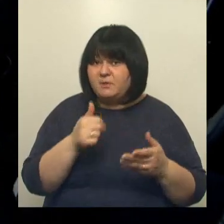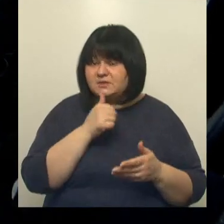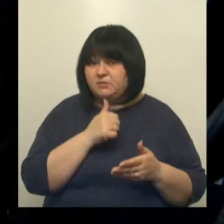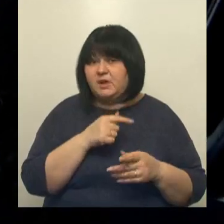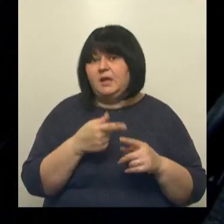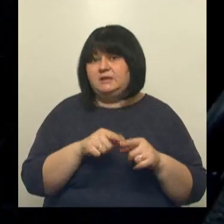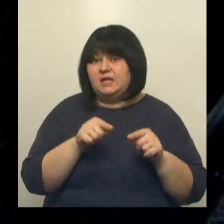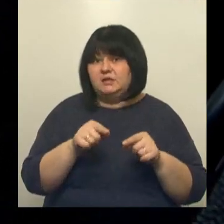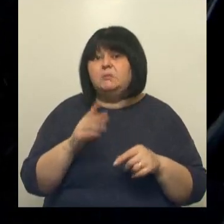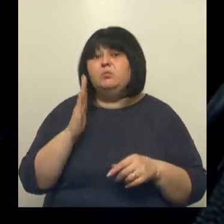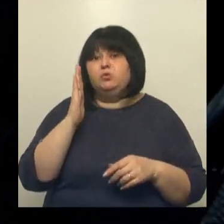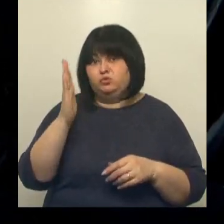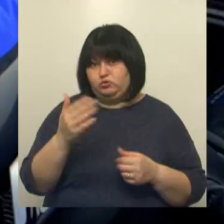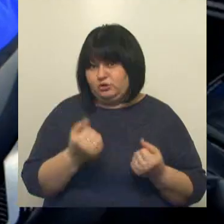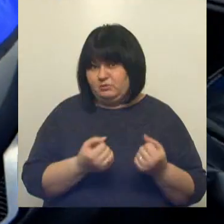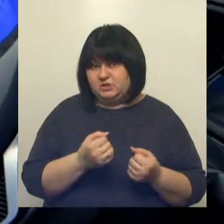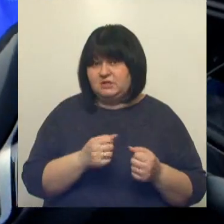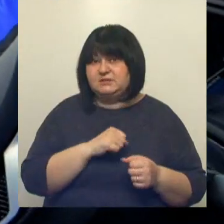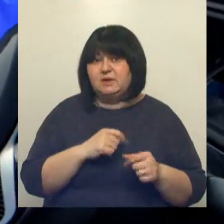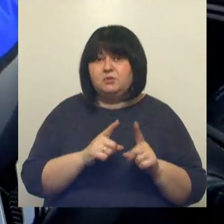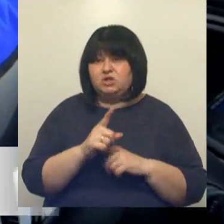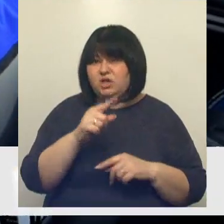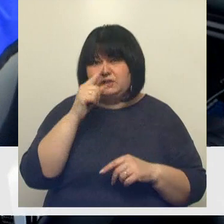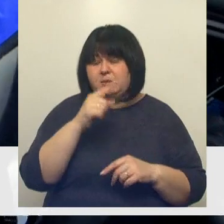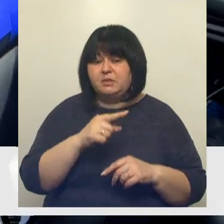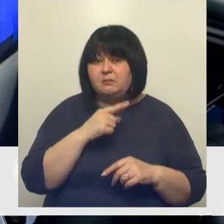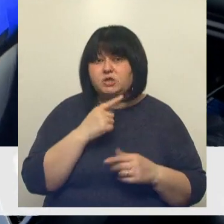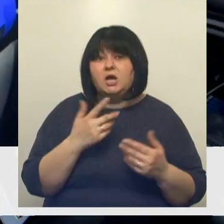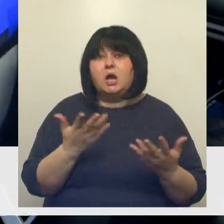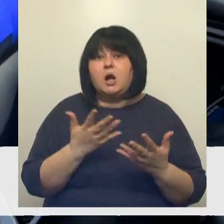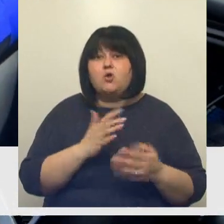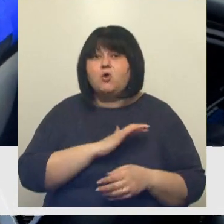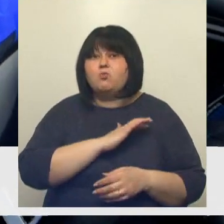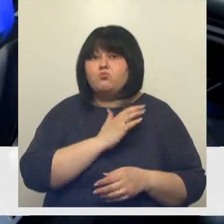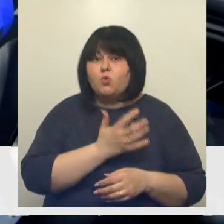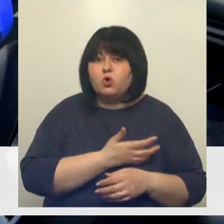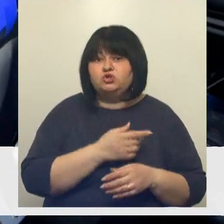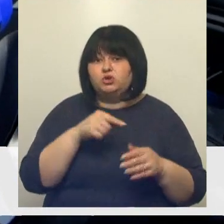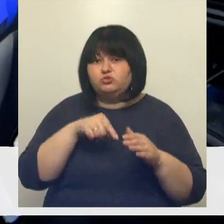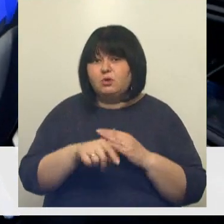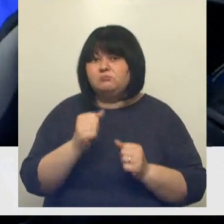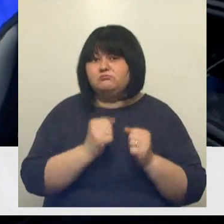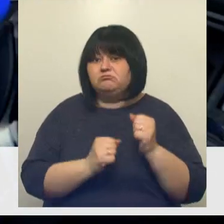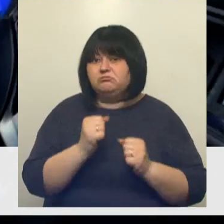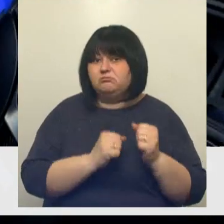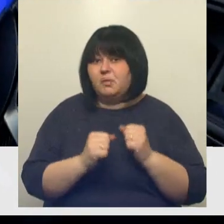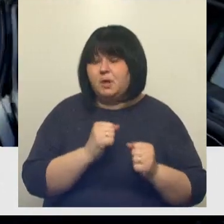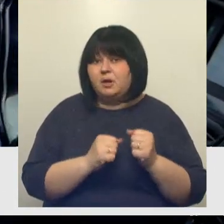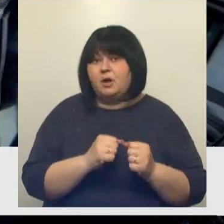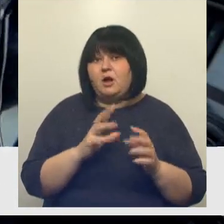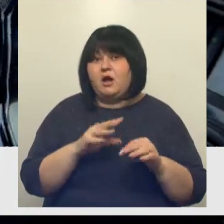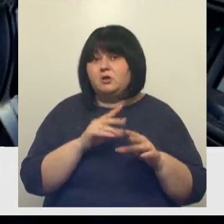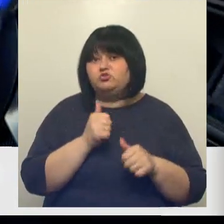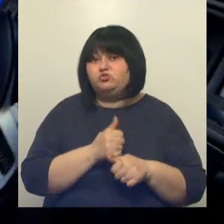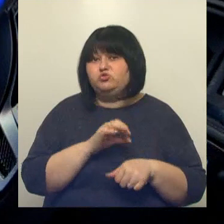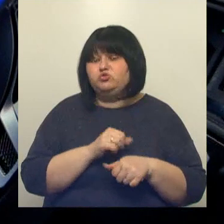именно за ними будущее. С самого начала даже не понимаешь, с какой мощности под капотом обладает силовой агрегат. Особенно